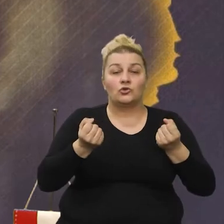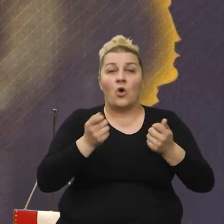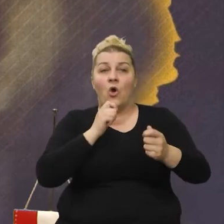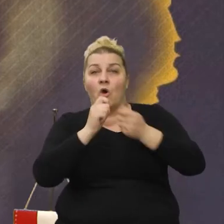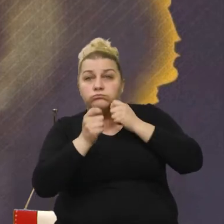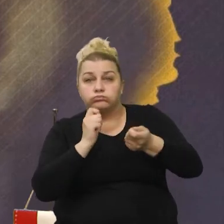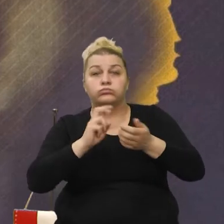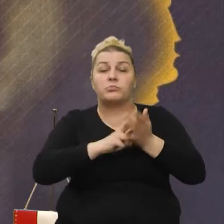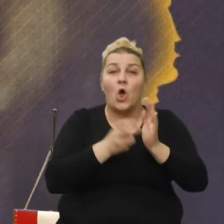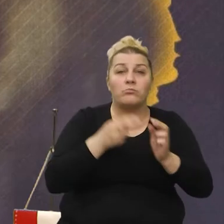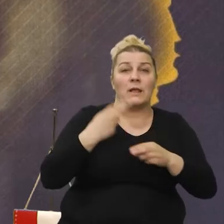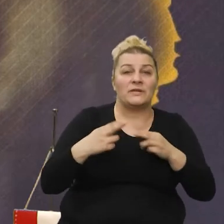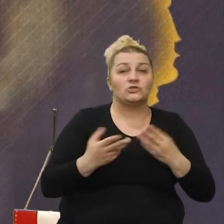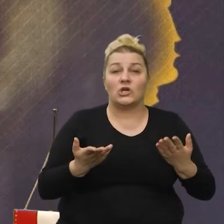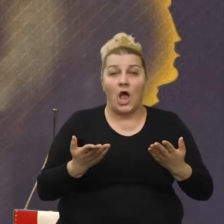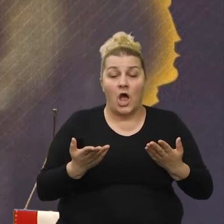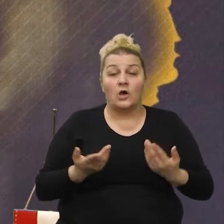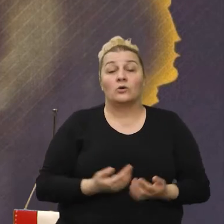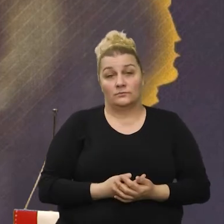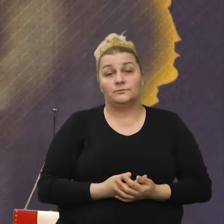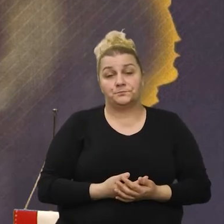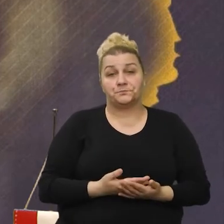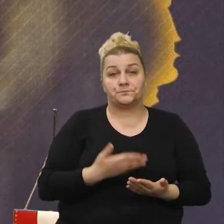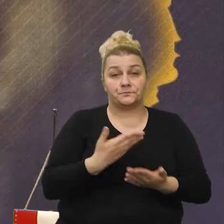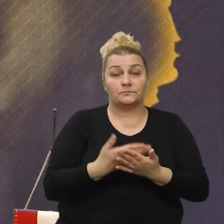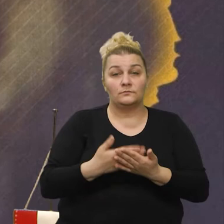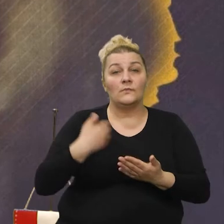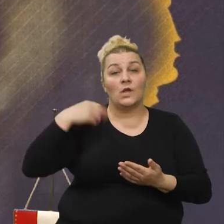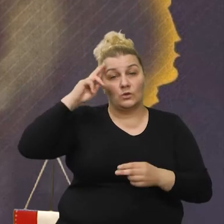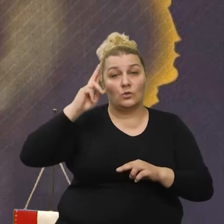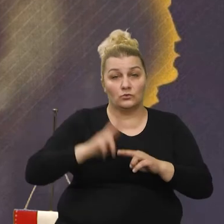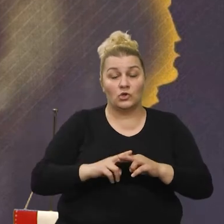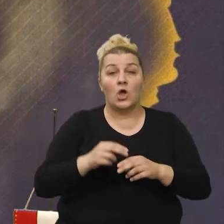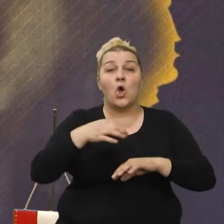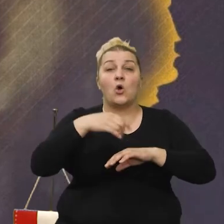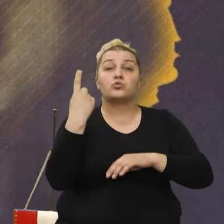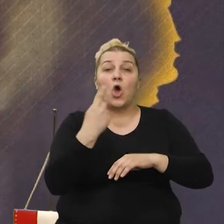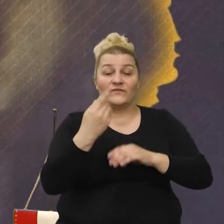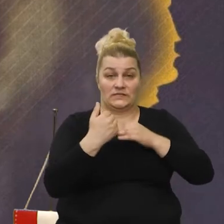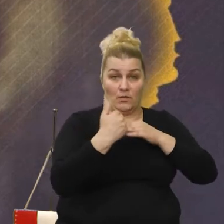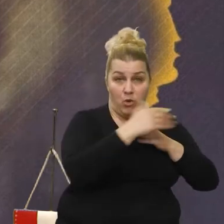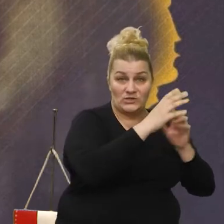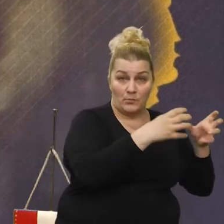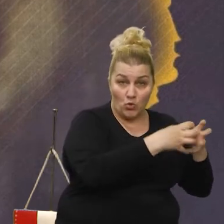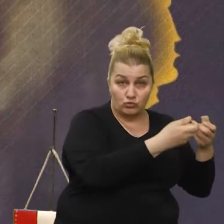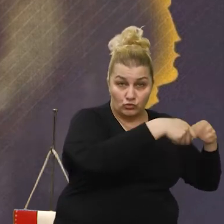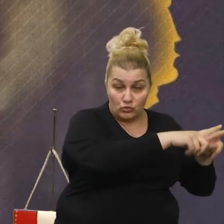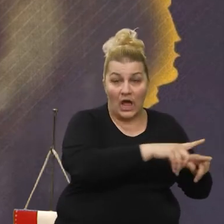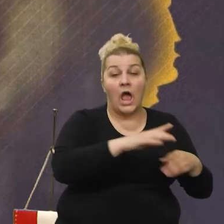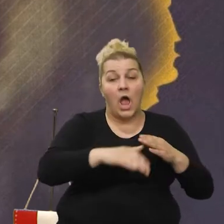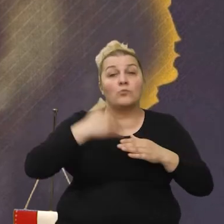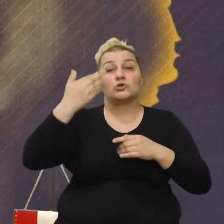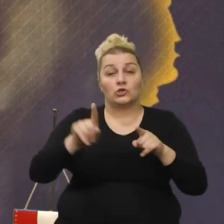mogućnosti da se problemi iznose. Pa smo onda, iza toga što su se odvojile Udovice, 1997.